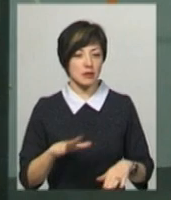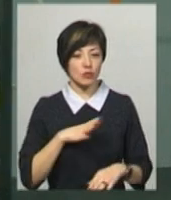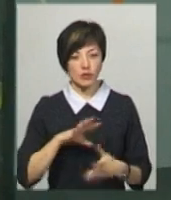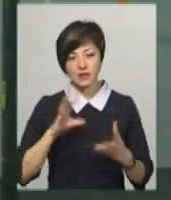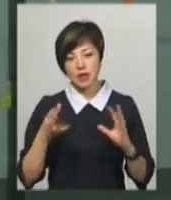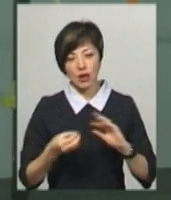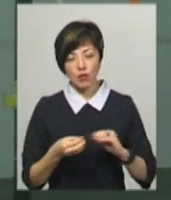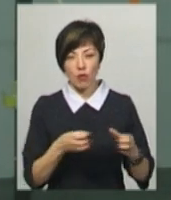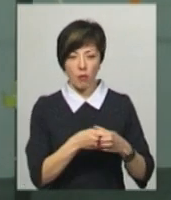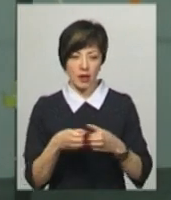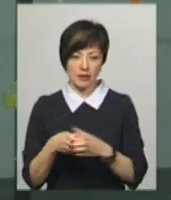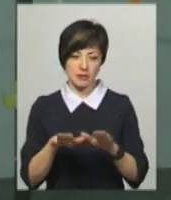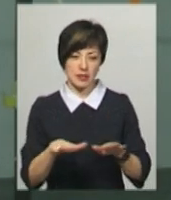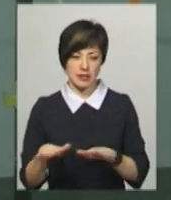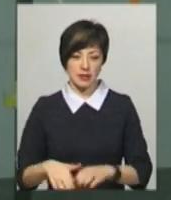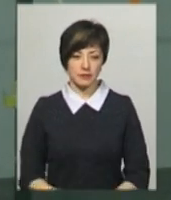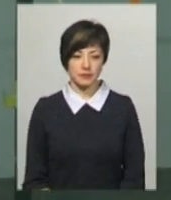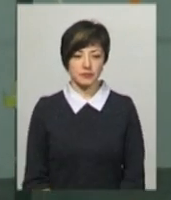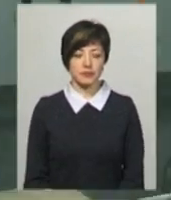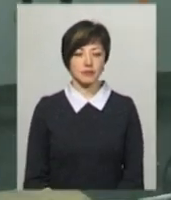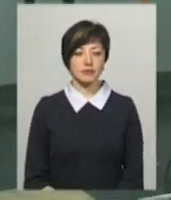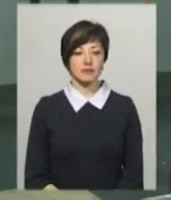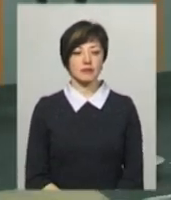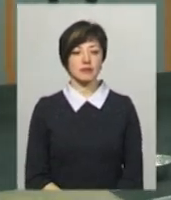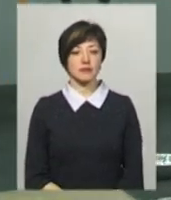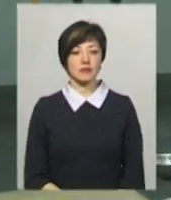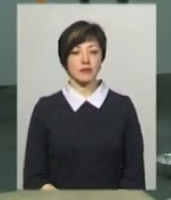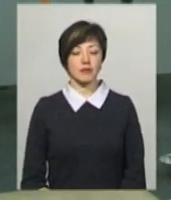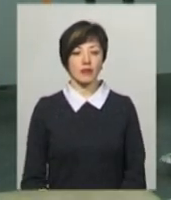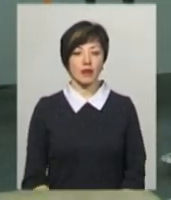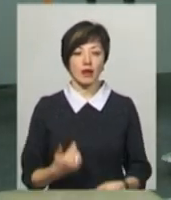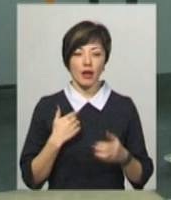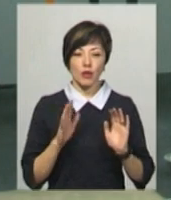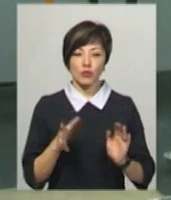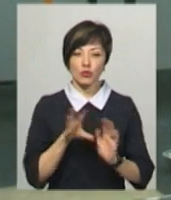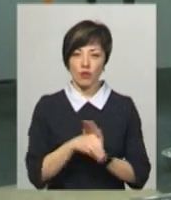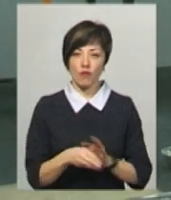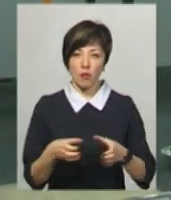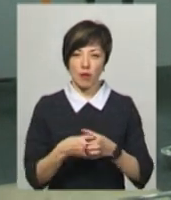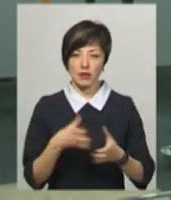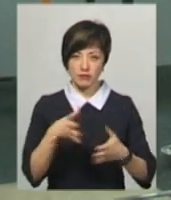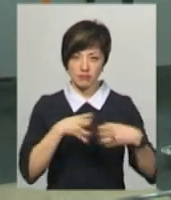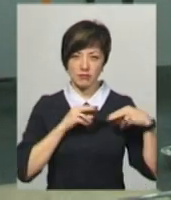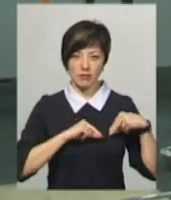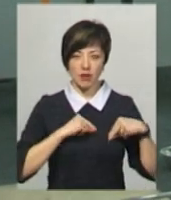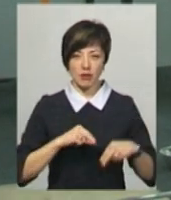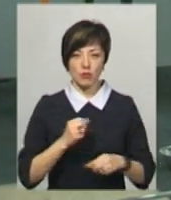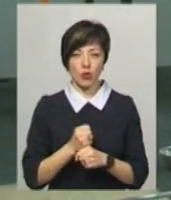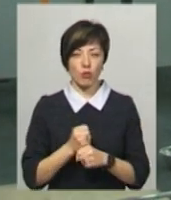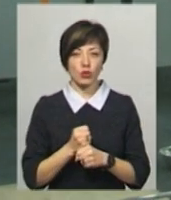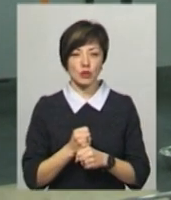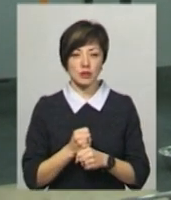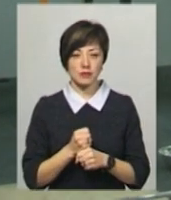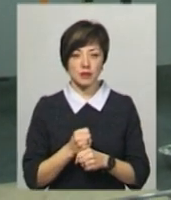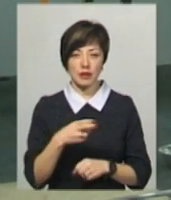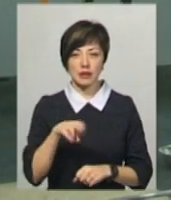загалом командні місця, які спробували. Я буду в команді зі своїм колегою по роботі з